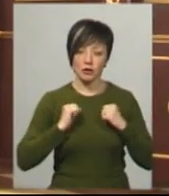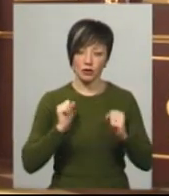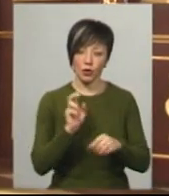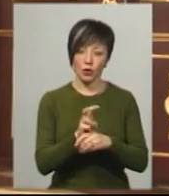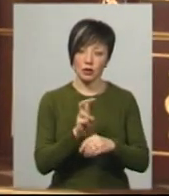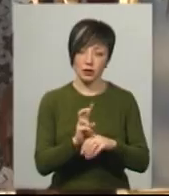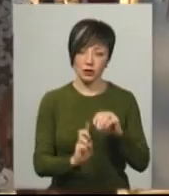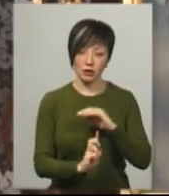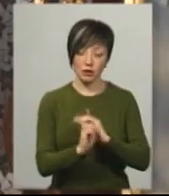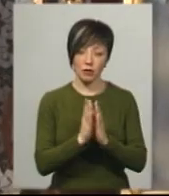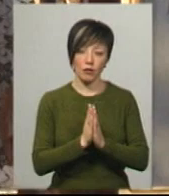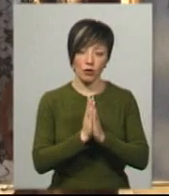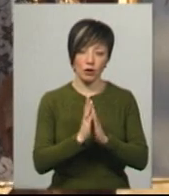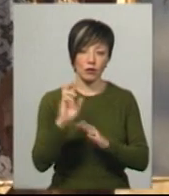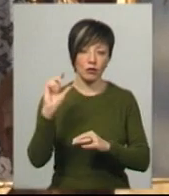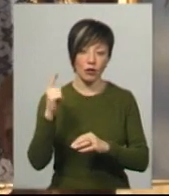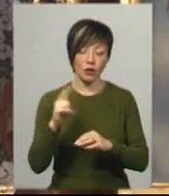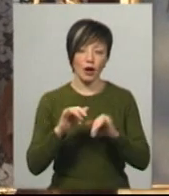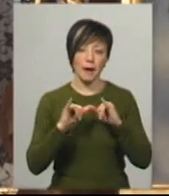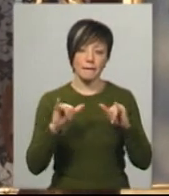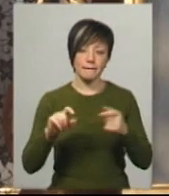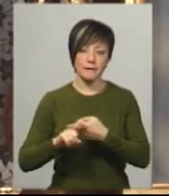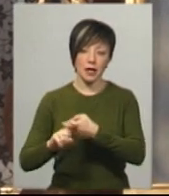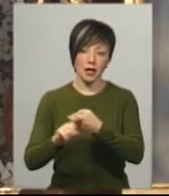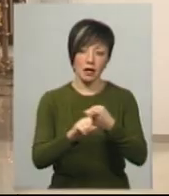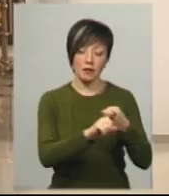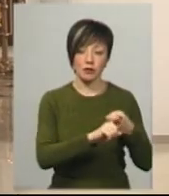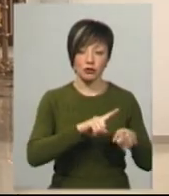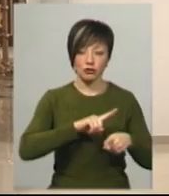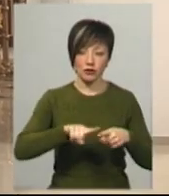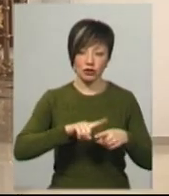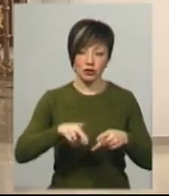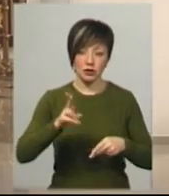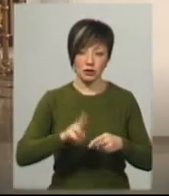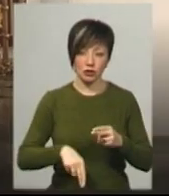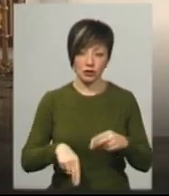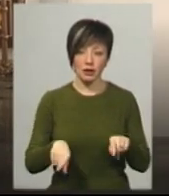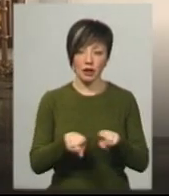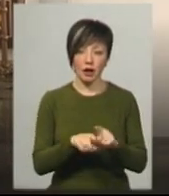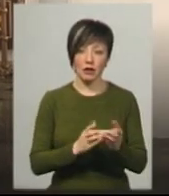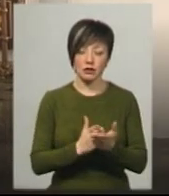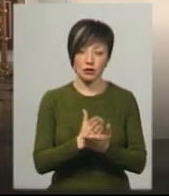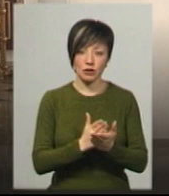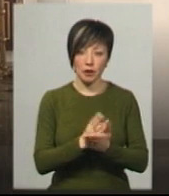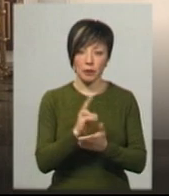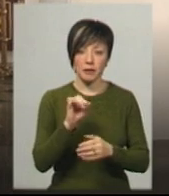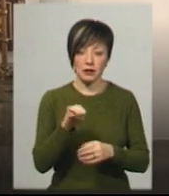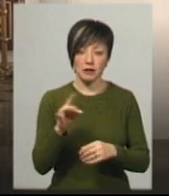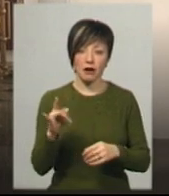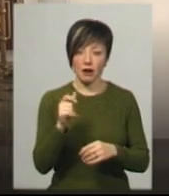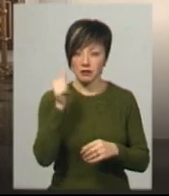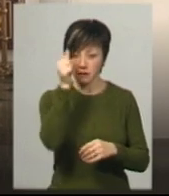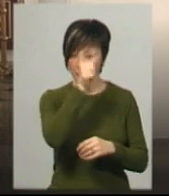ходити до церкви, молити Бога, аби епідемія швидше закінчилася. Така служба відбувається тільки в піст раз у рік.